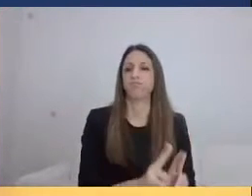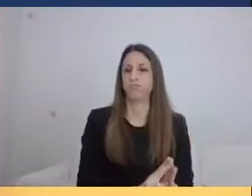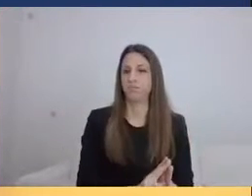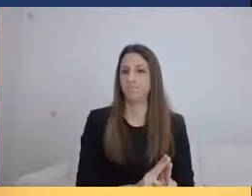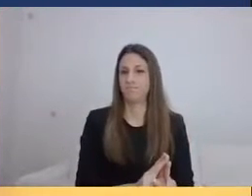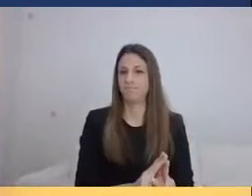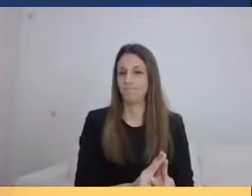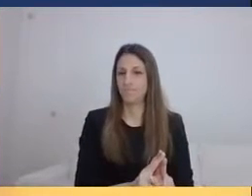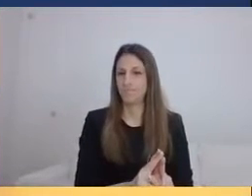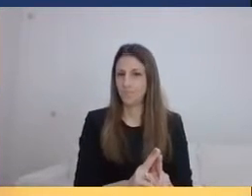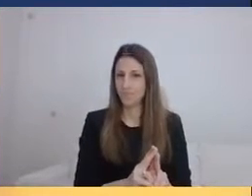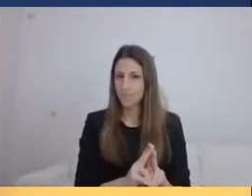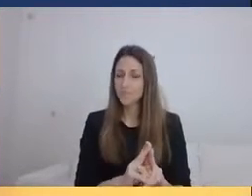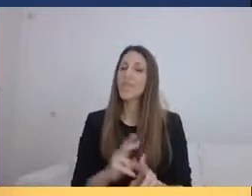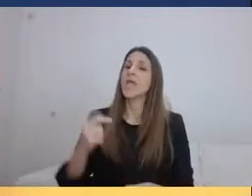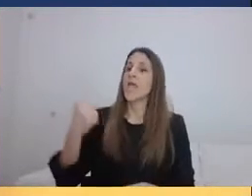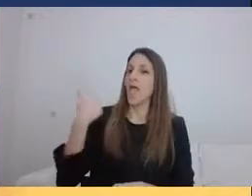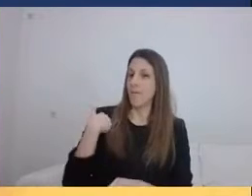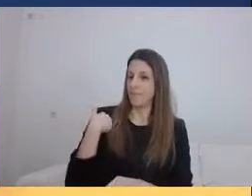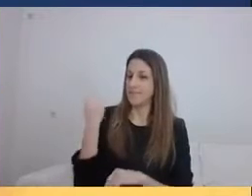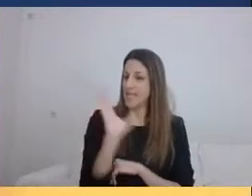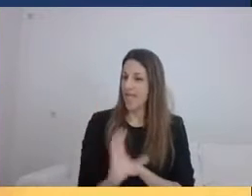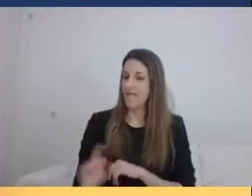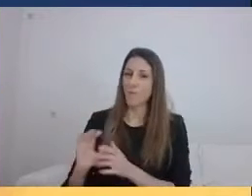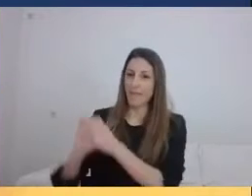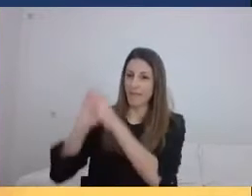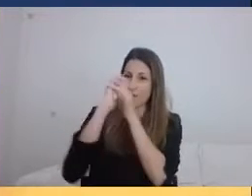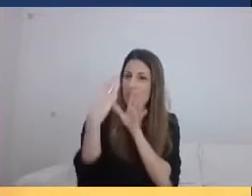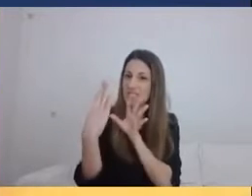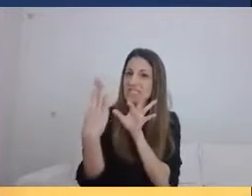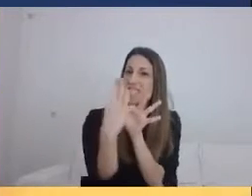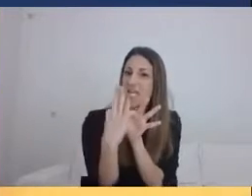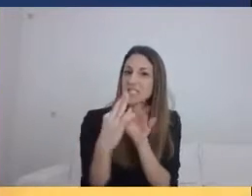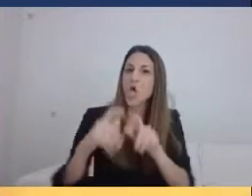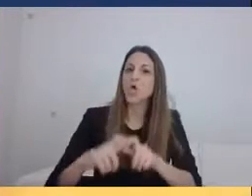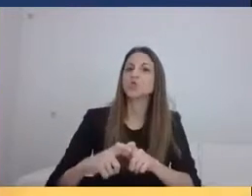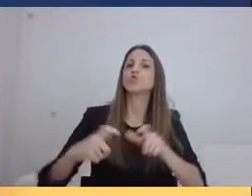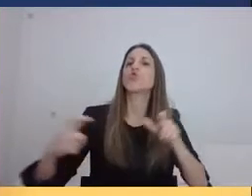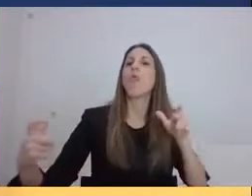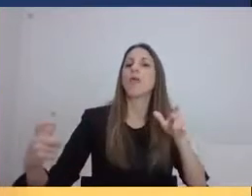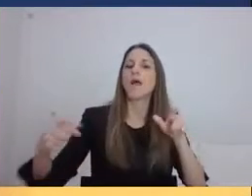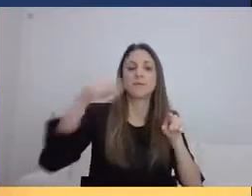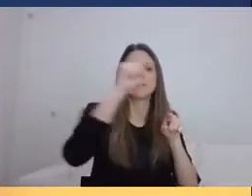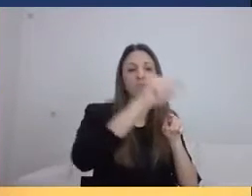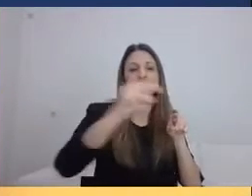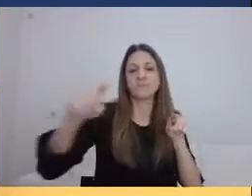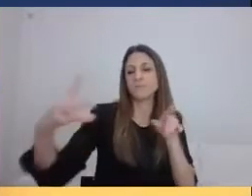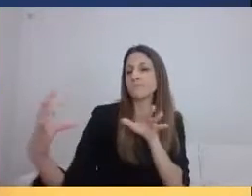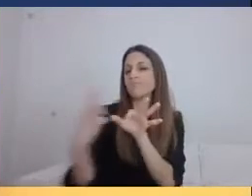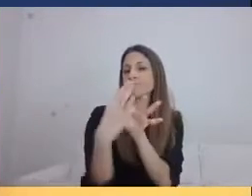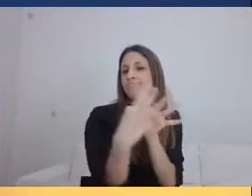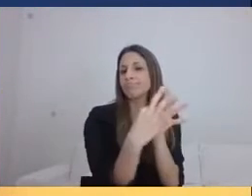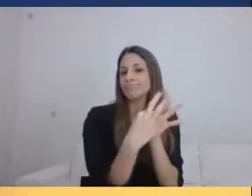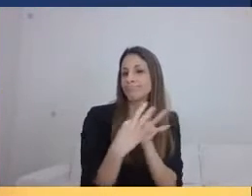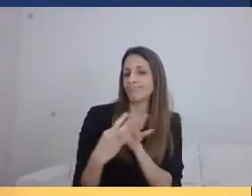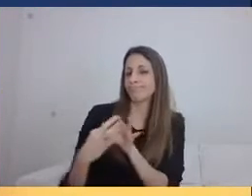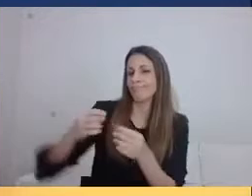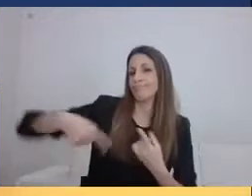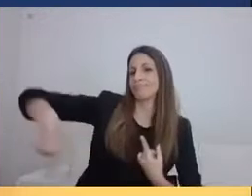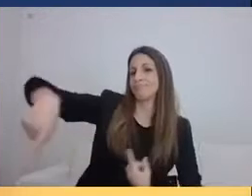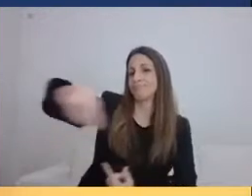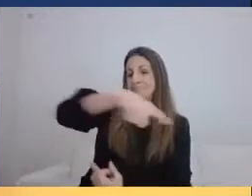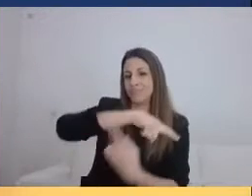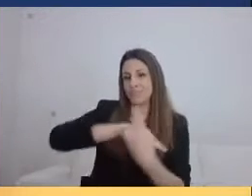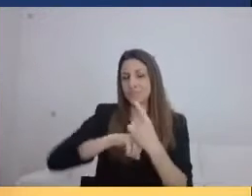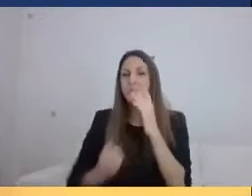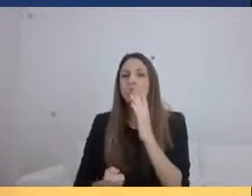με μπλε σχολεία που αναπτύσσουν σχετικά σχέδια. Η νέα πράσινη συμφωνία είναι μια έκκληση προς